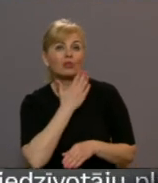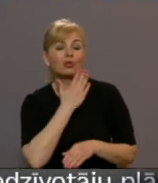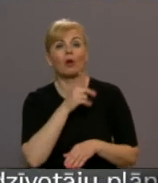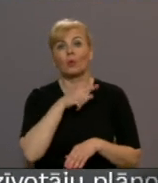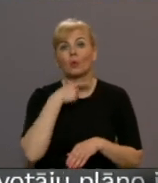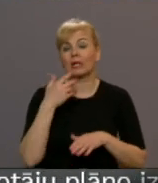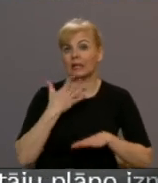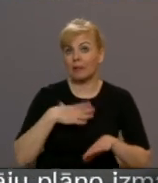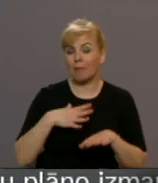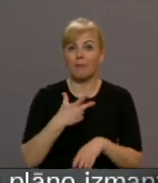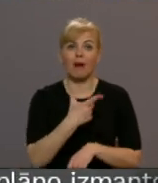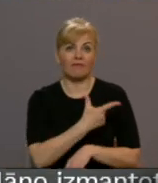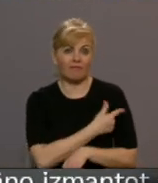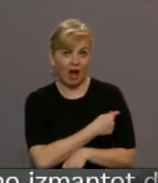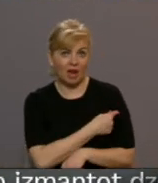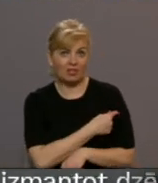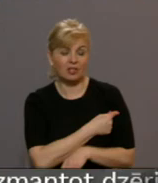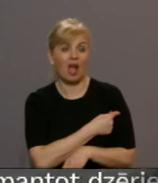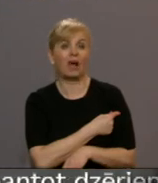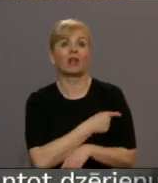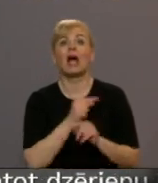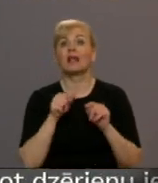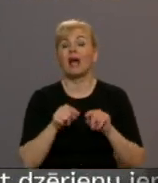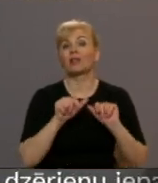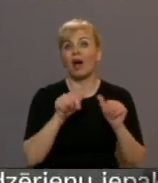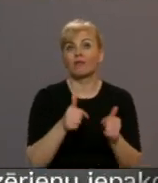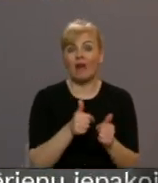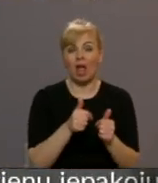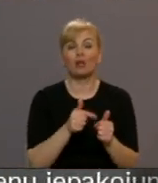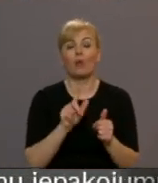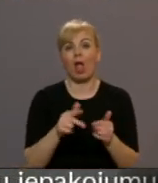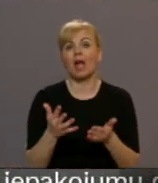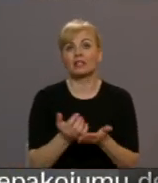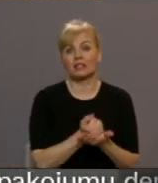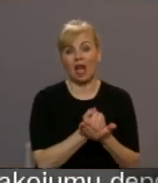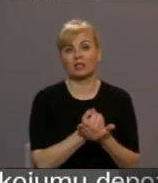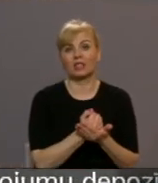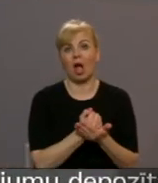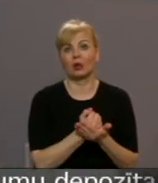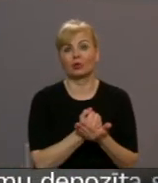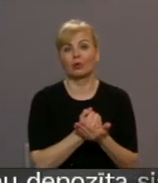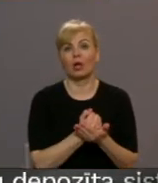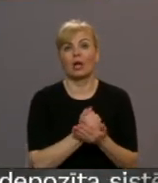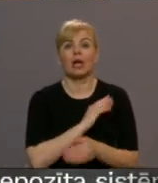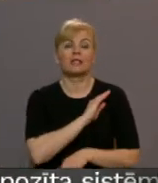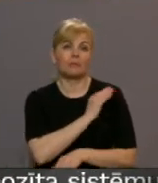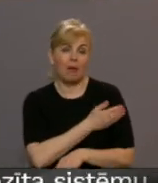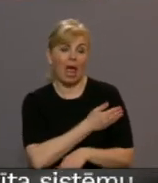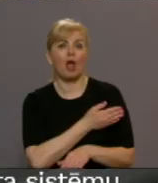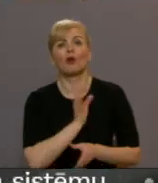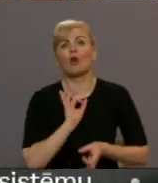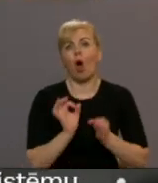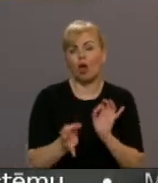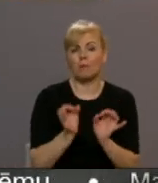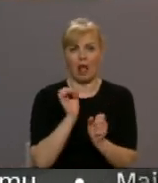vēlamies vakcinēties tādā veidā, lai sasniegtu spēju normāli